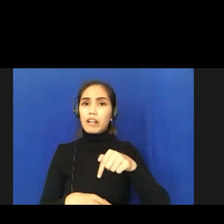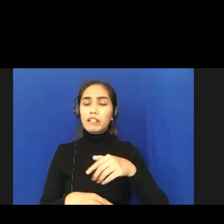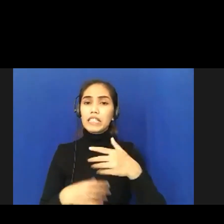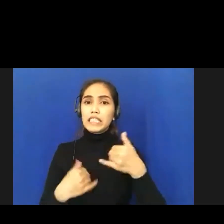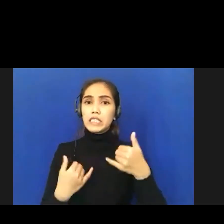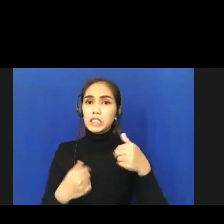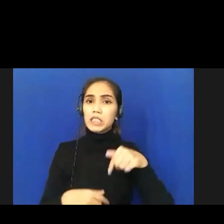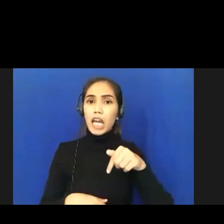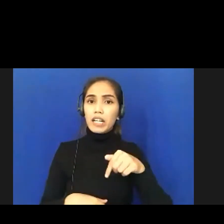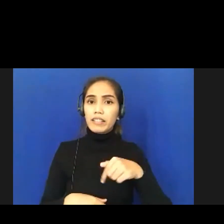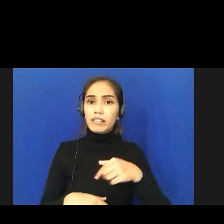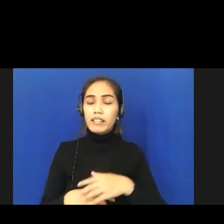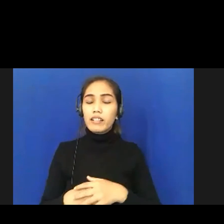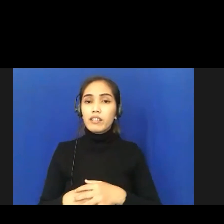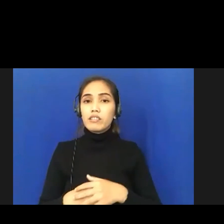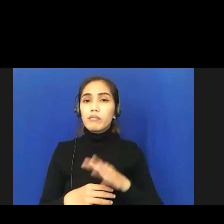memang